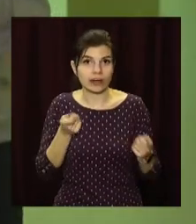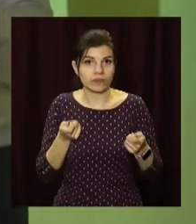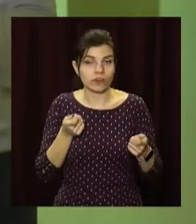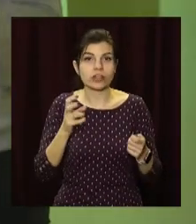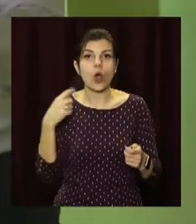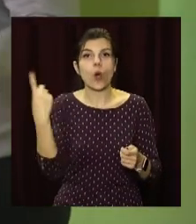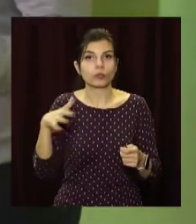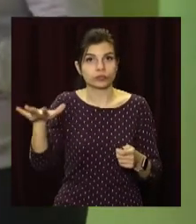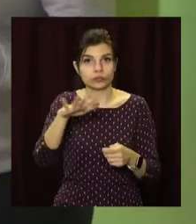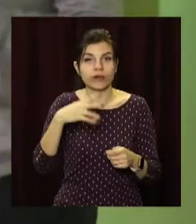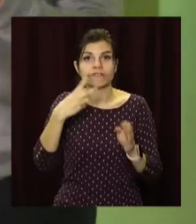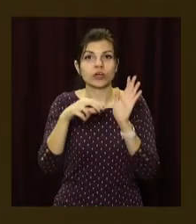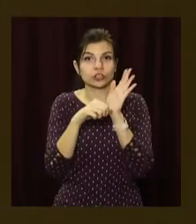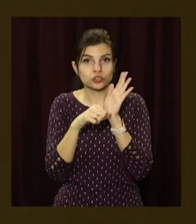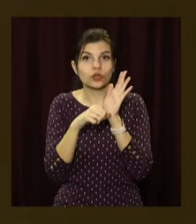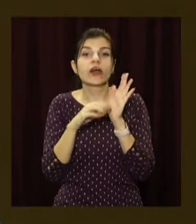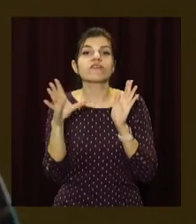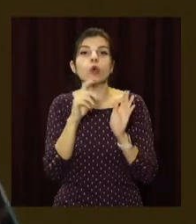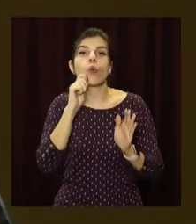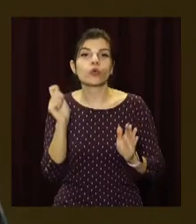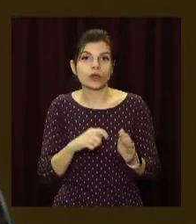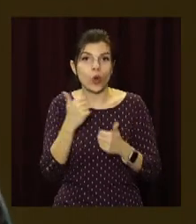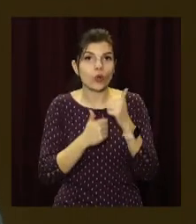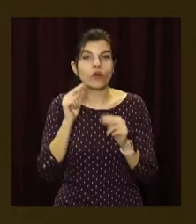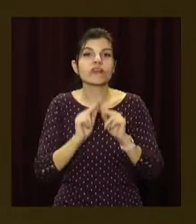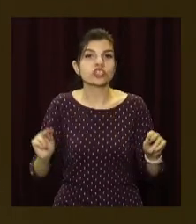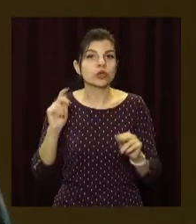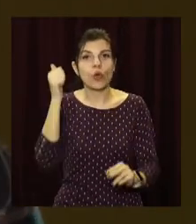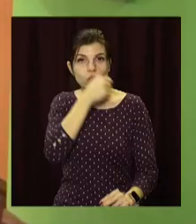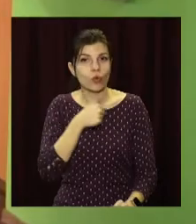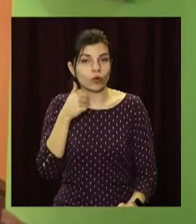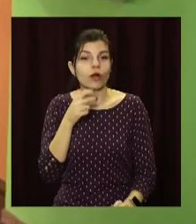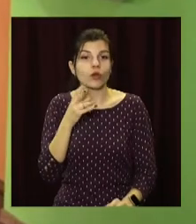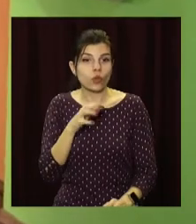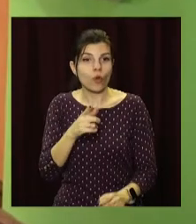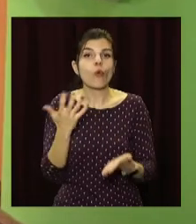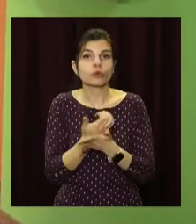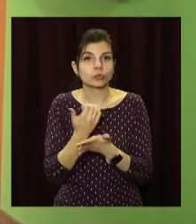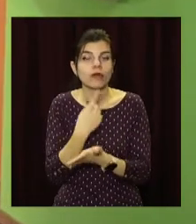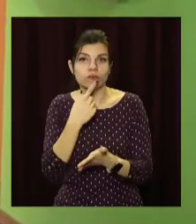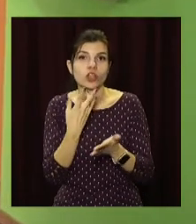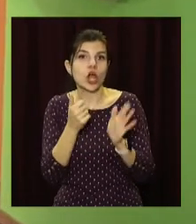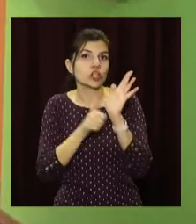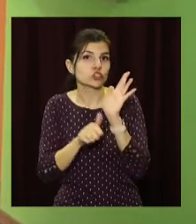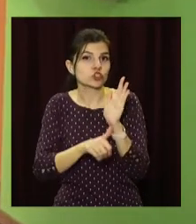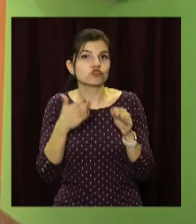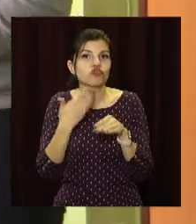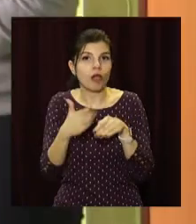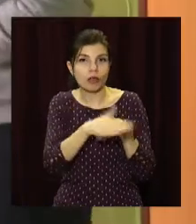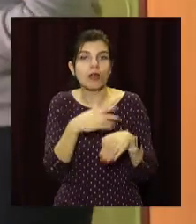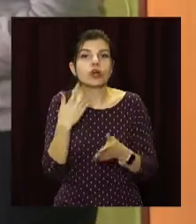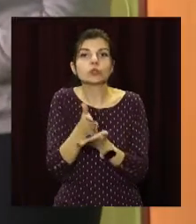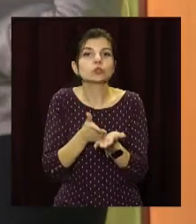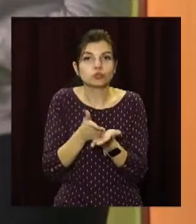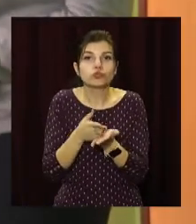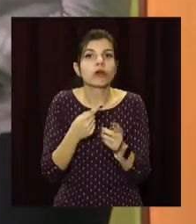обласному етапі 26-го всеукраїнського конкурсу «Вчитель року», але успіх ділить майже на 60 частин. Каже, заслуга